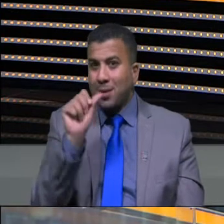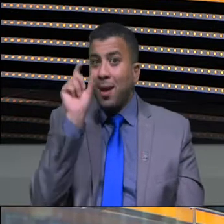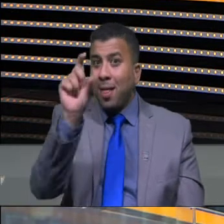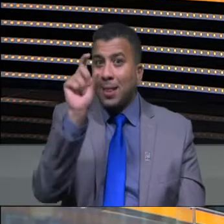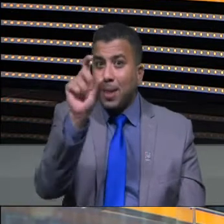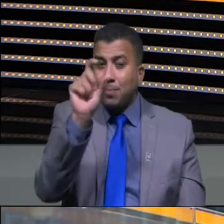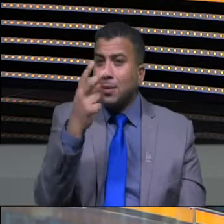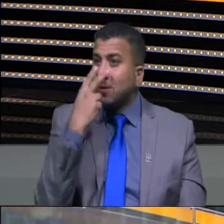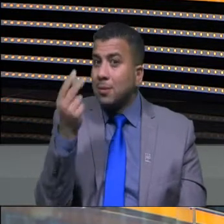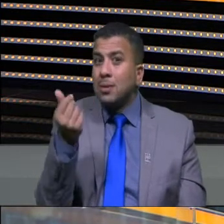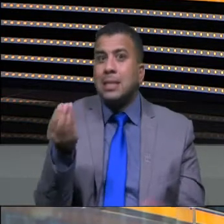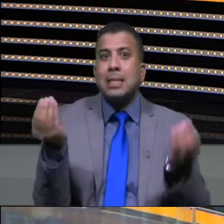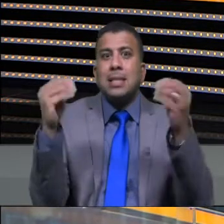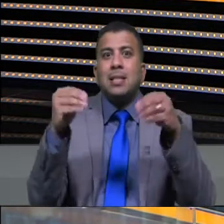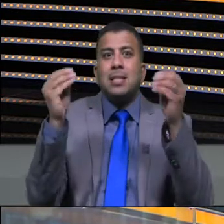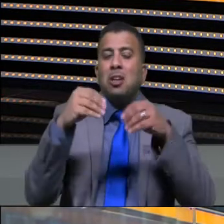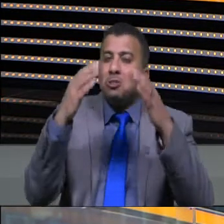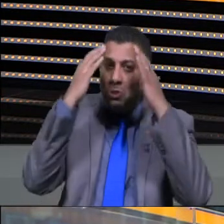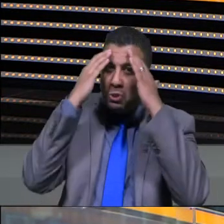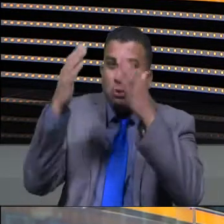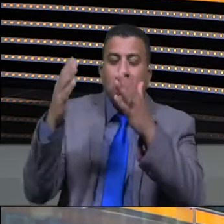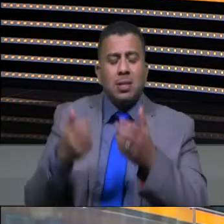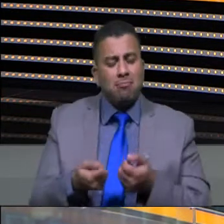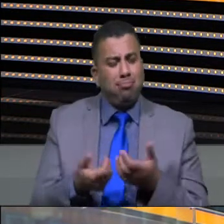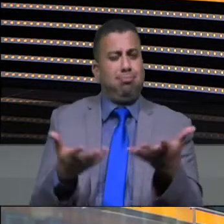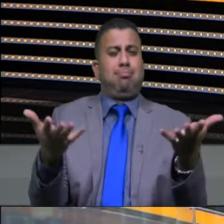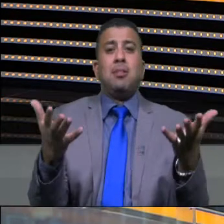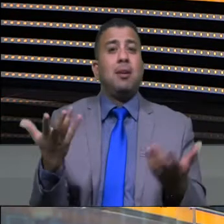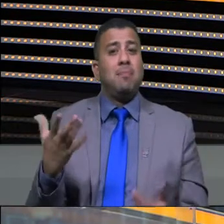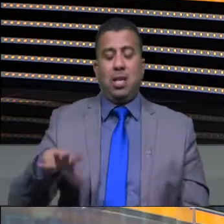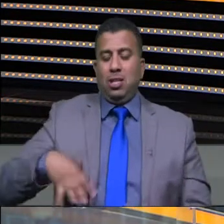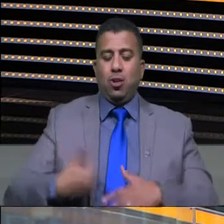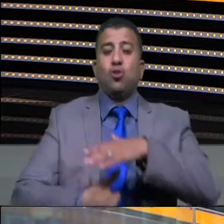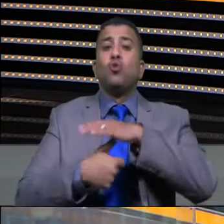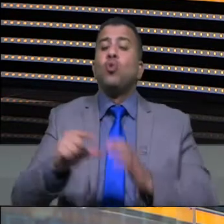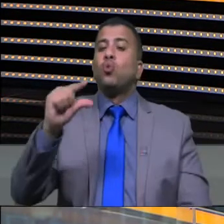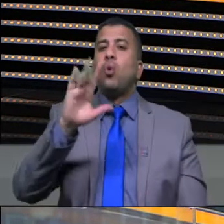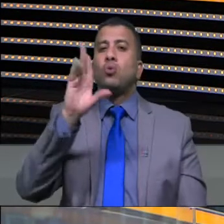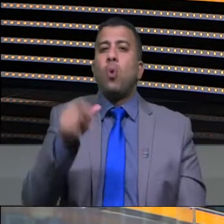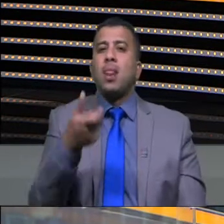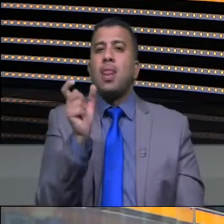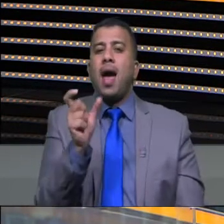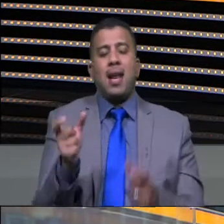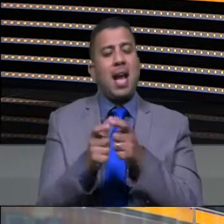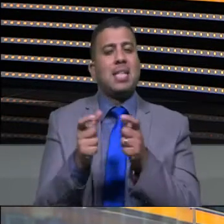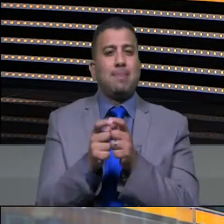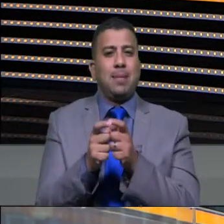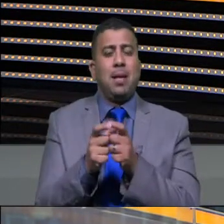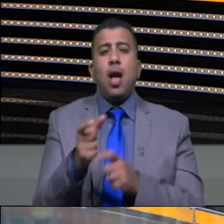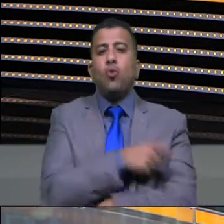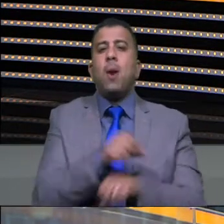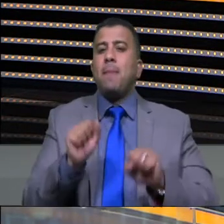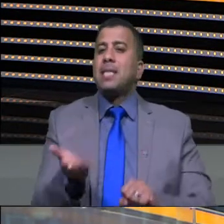زيادة فيها بفضل مكرومة سخية من صاحب السمو الشيخ الدكتور سلطان بن محمد القاسمي